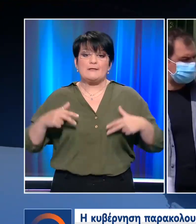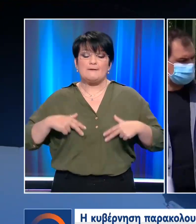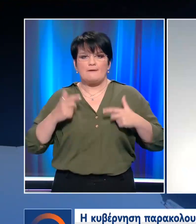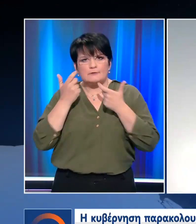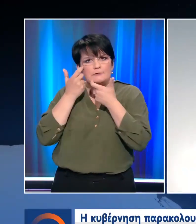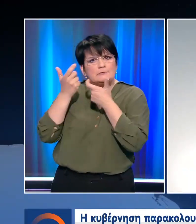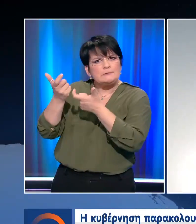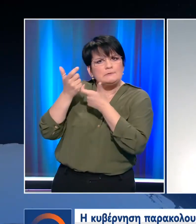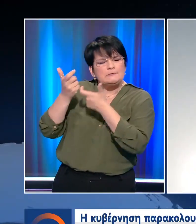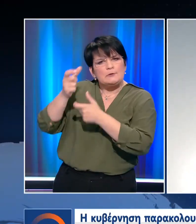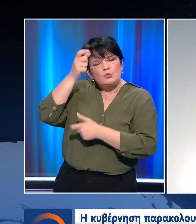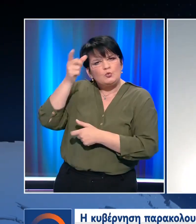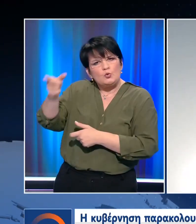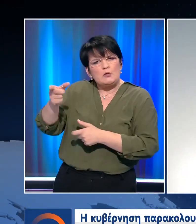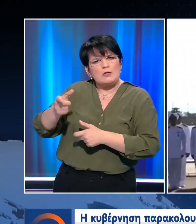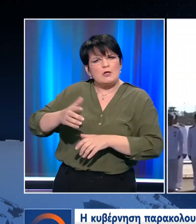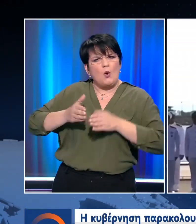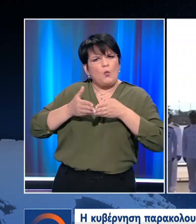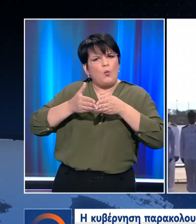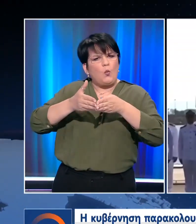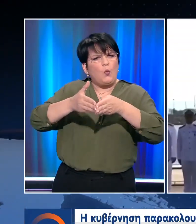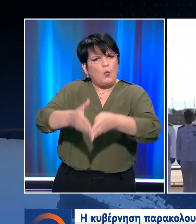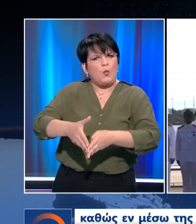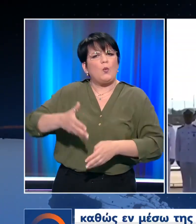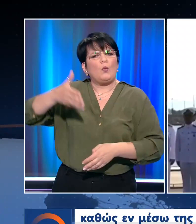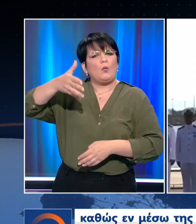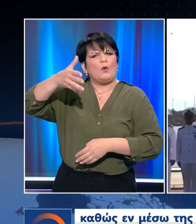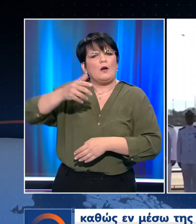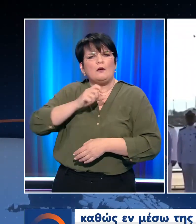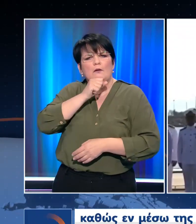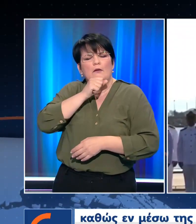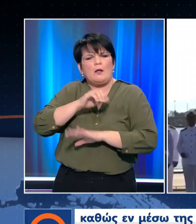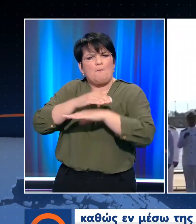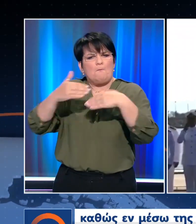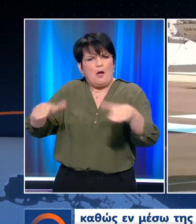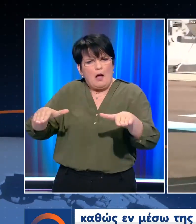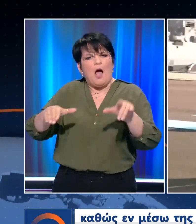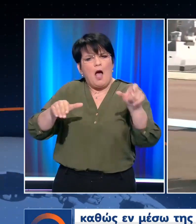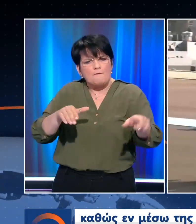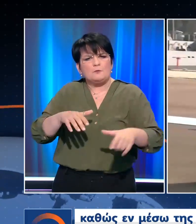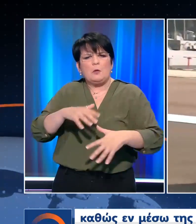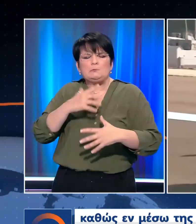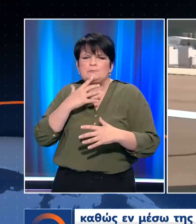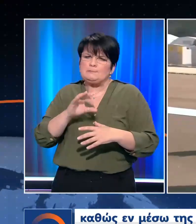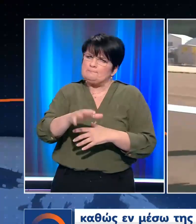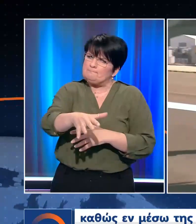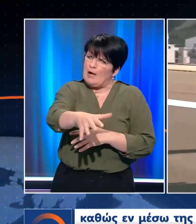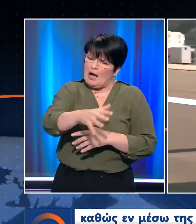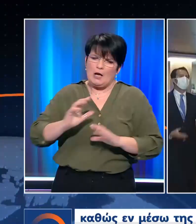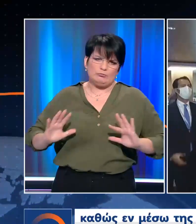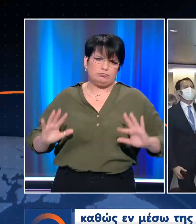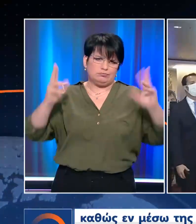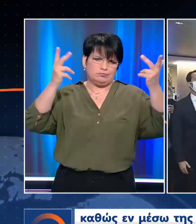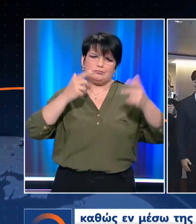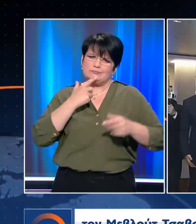στην Τουρκία και τις αντιδράσεις των απόστρατων ναυάρχων κατά το Ταγί Περτογάν, καθώς εν μέσω της πολιτικής αναταραχής στη γειτονική μας χώρα, ο Νίκος Δένδιας